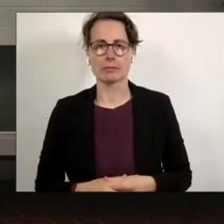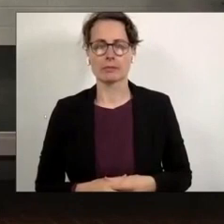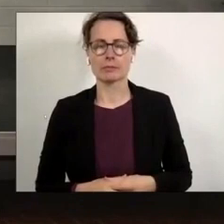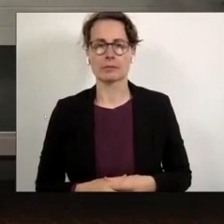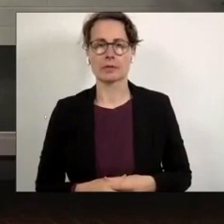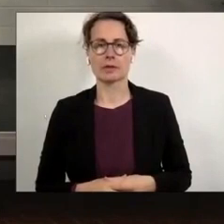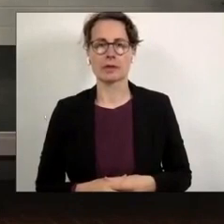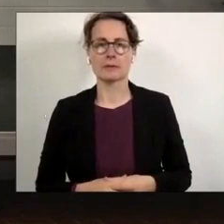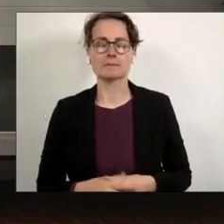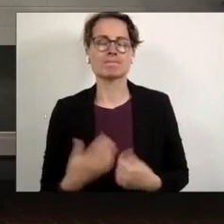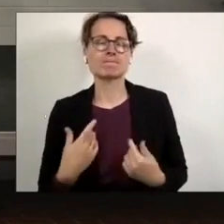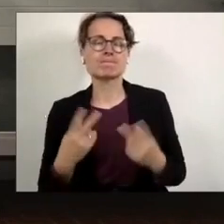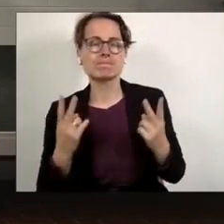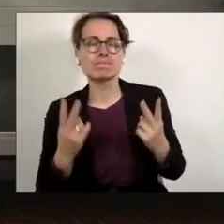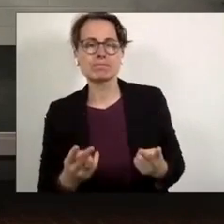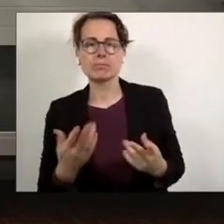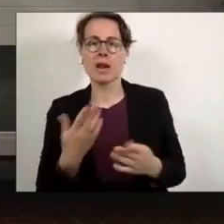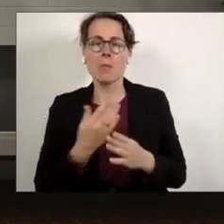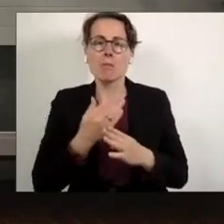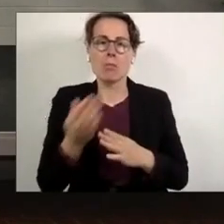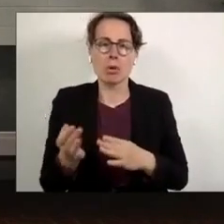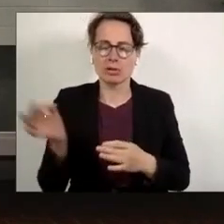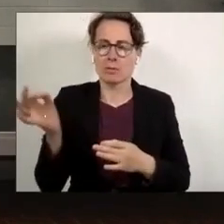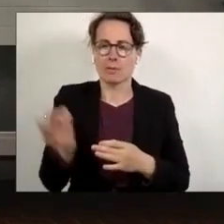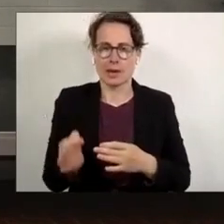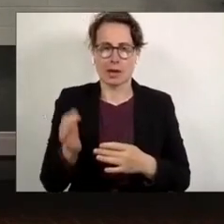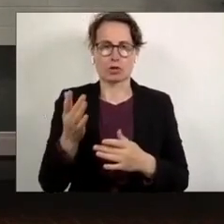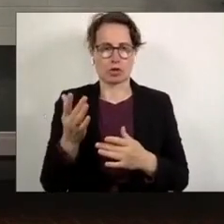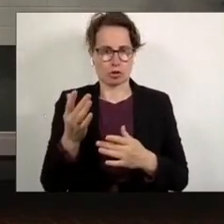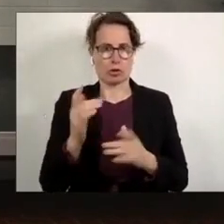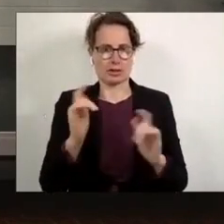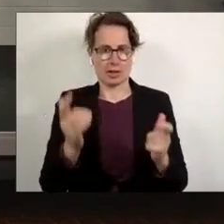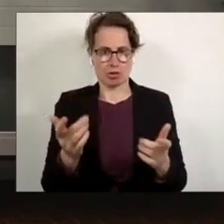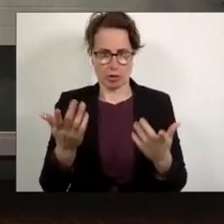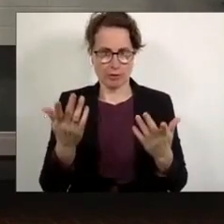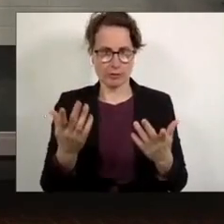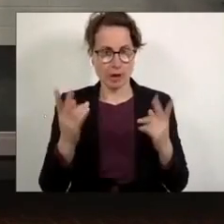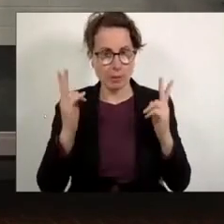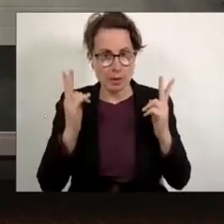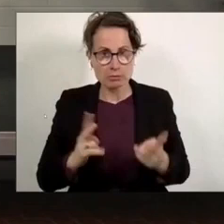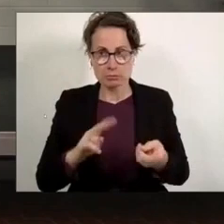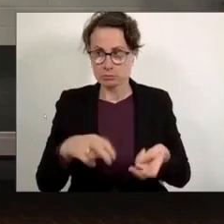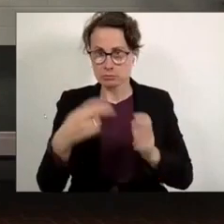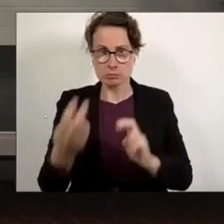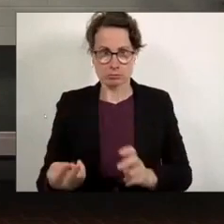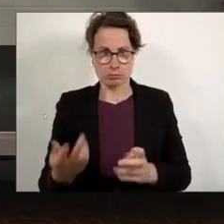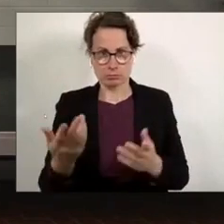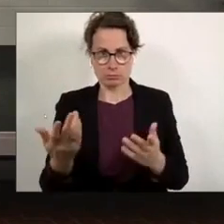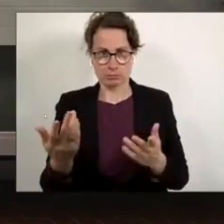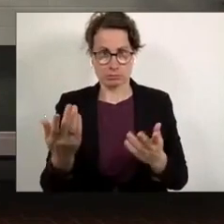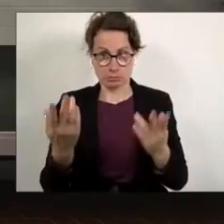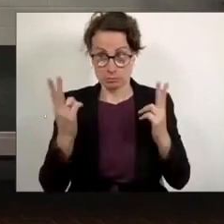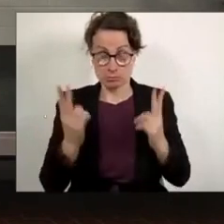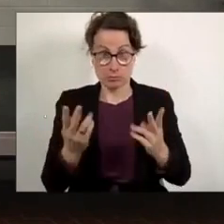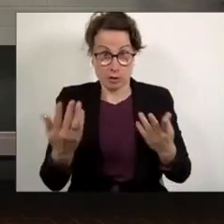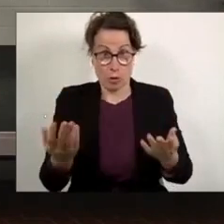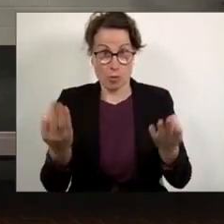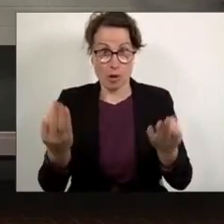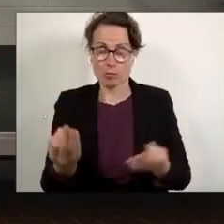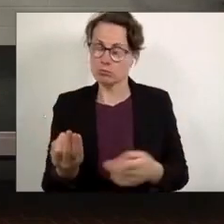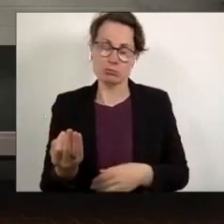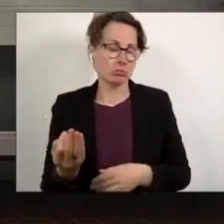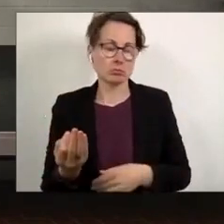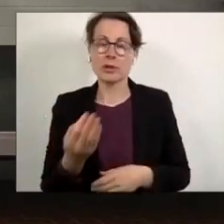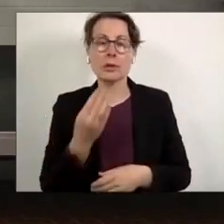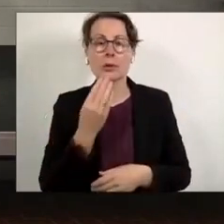Es ist ja richtig, dass wir in einer postmigrantischen Gesellschaft leben, aber die ist noch nicht in einer Weise realisiert, wie es nötig wäre. Das hat damit zu tun, dass Juden und